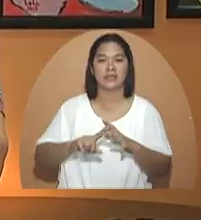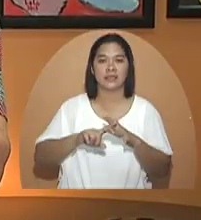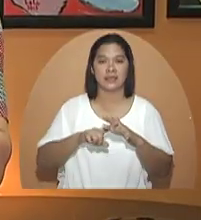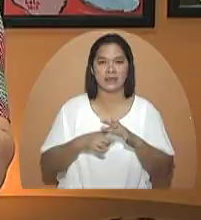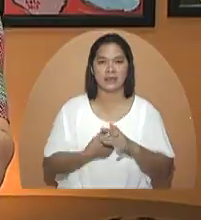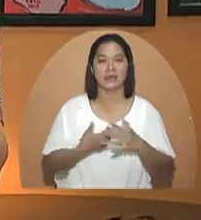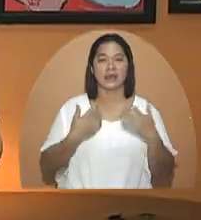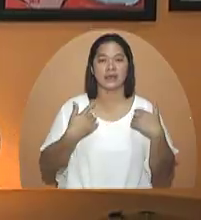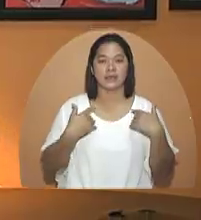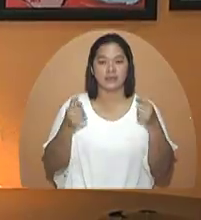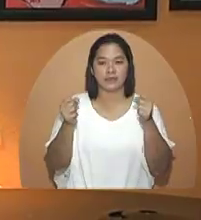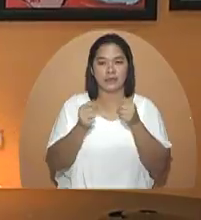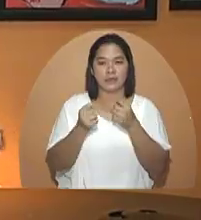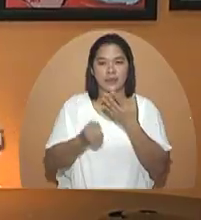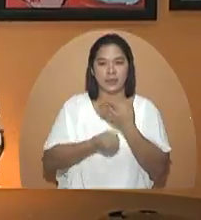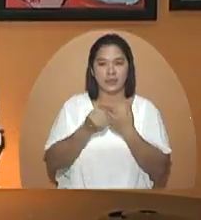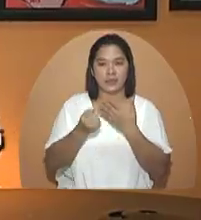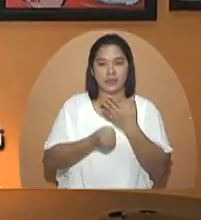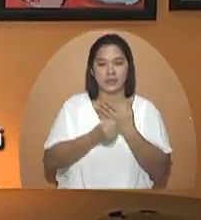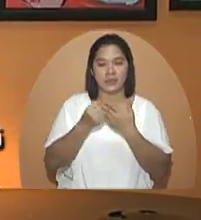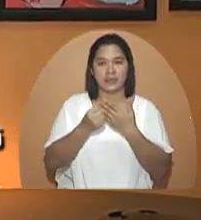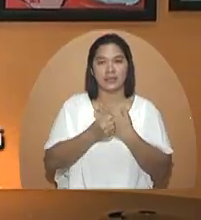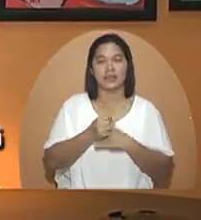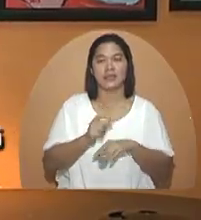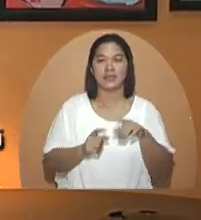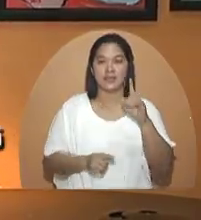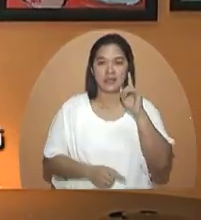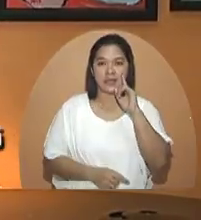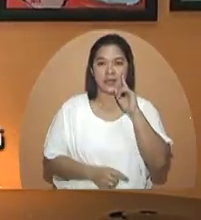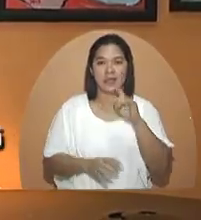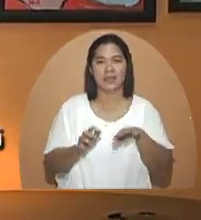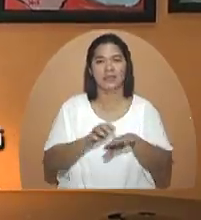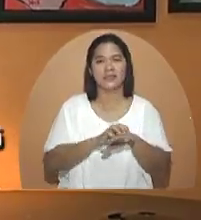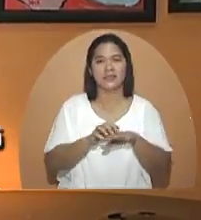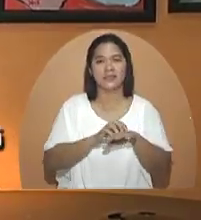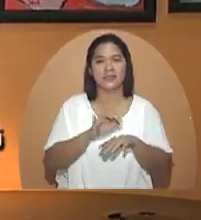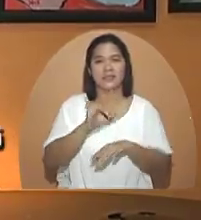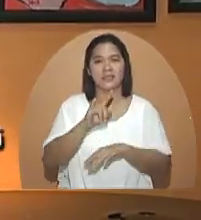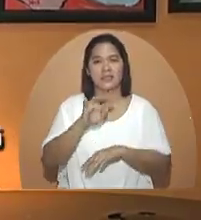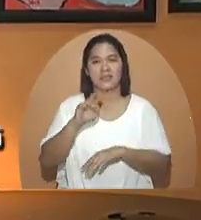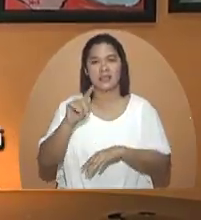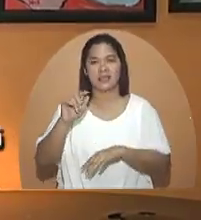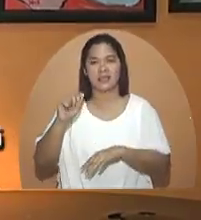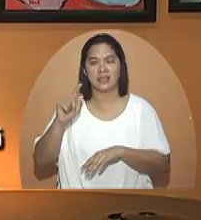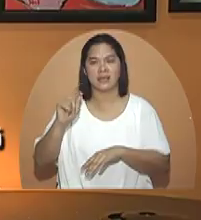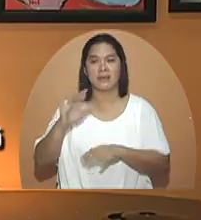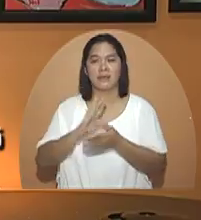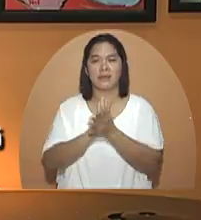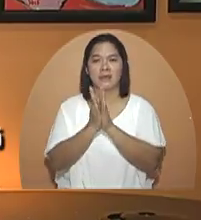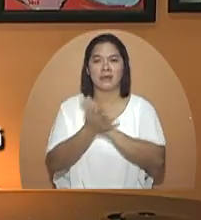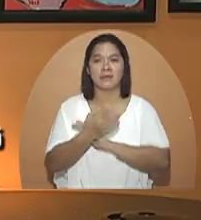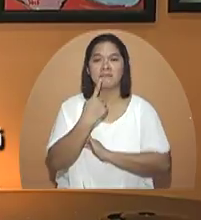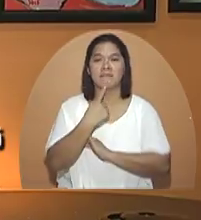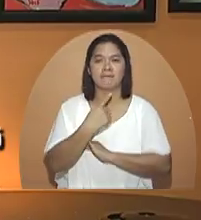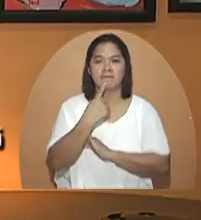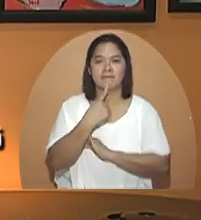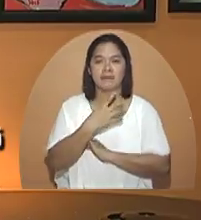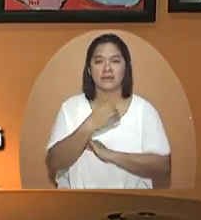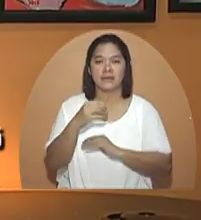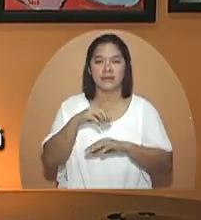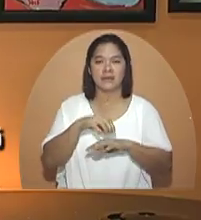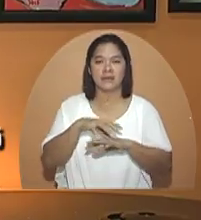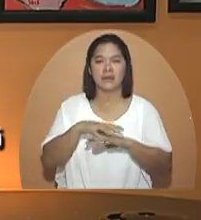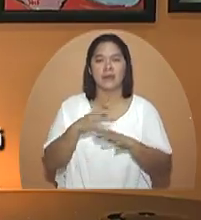Nagsimula sa pagkakaroon ng maliit at simpleng eye irritation hanggang sa tuluyang nitong mamula at